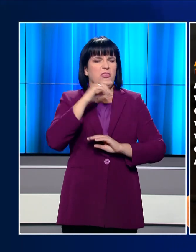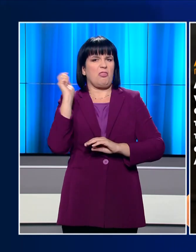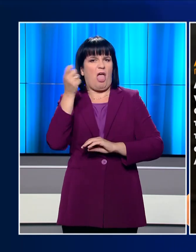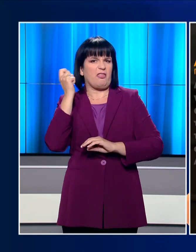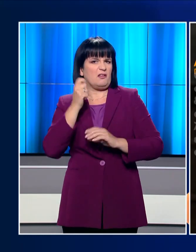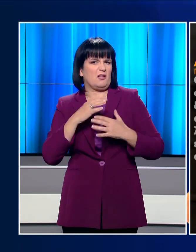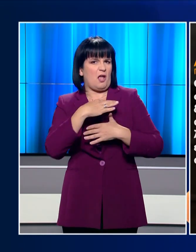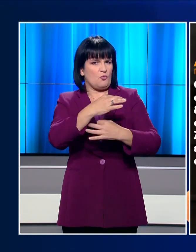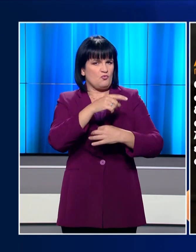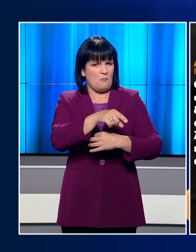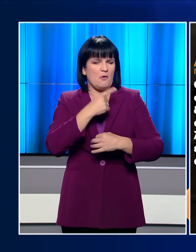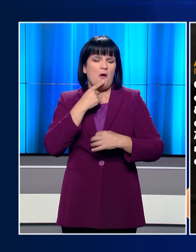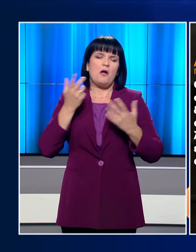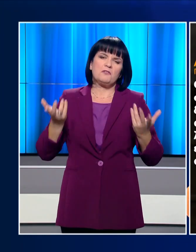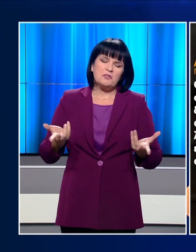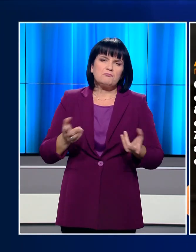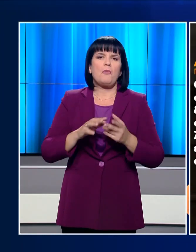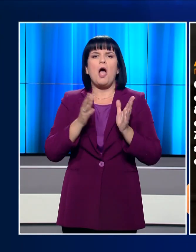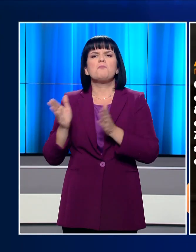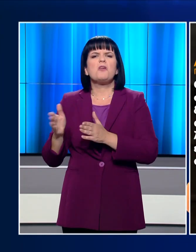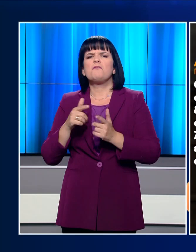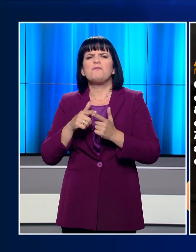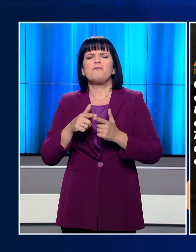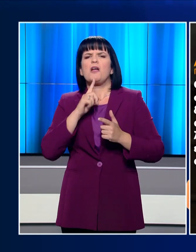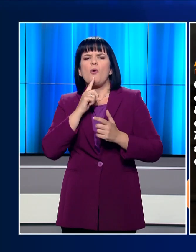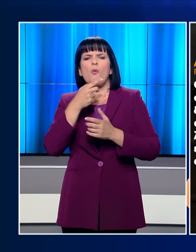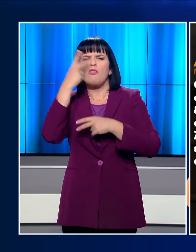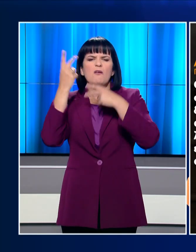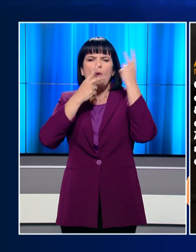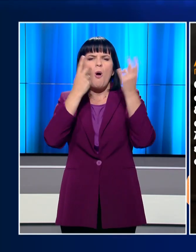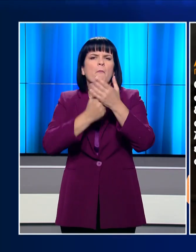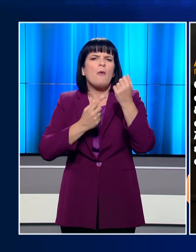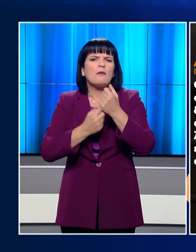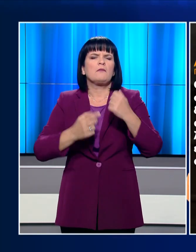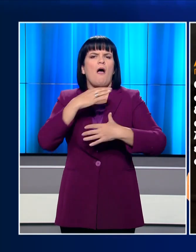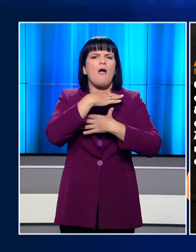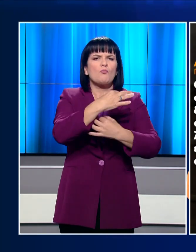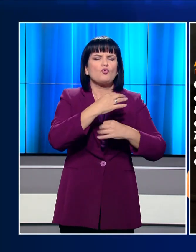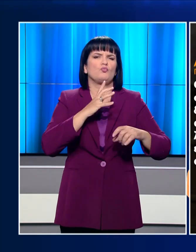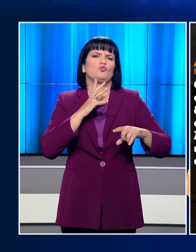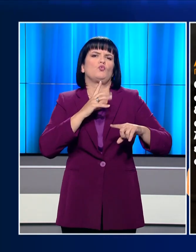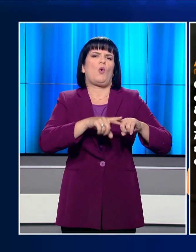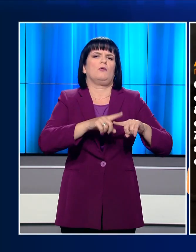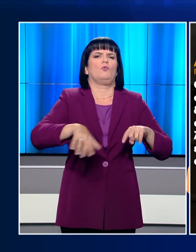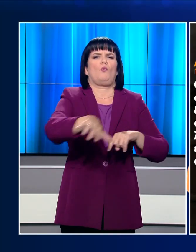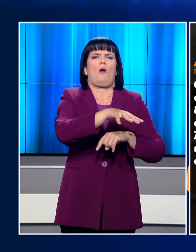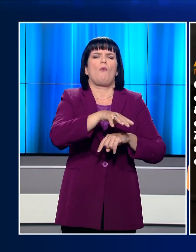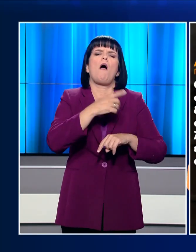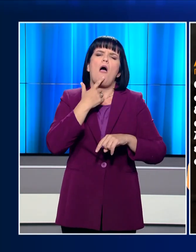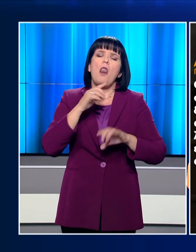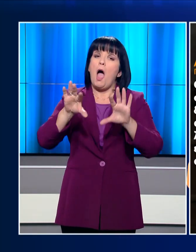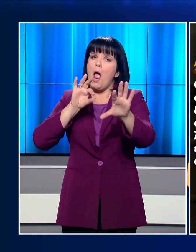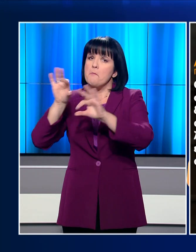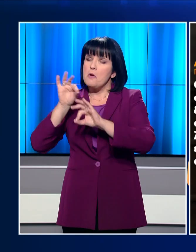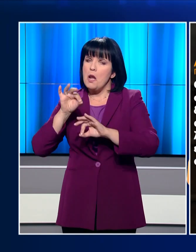αντιπροσωπείας. Ούτε δε, πολύ περισσότερο, να συμπράξω στη στέρηση δικαιωμάτων από αντιπροσώπους του ελληνικού λαού. Εφόσον λοιπόν το